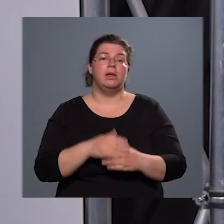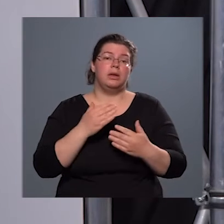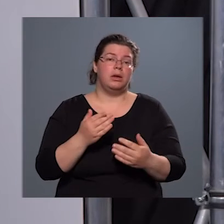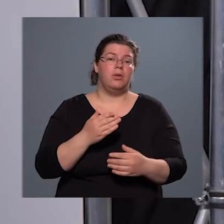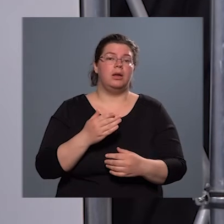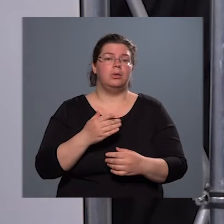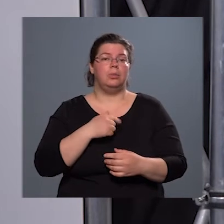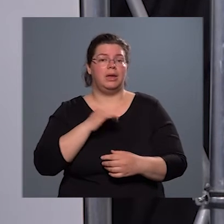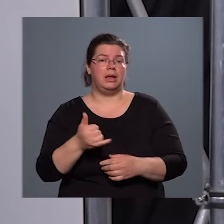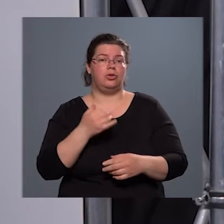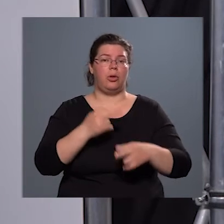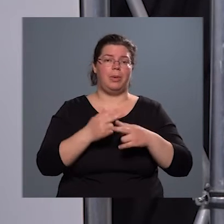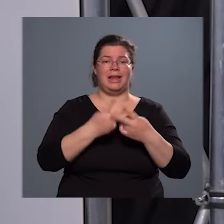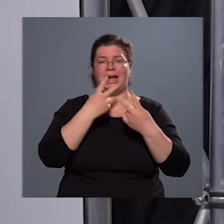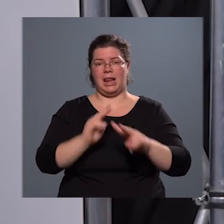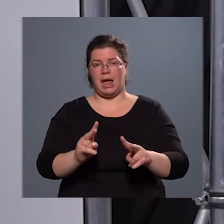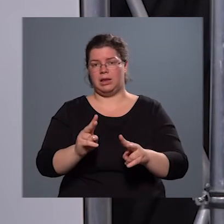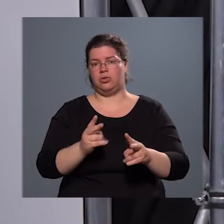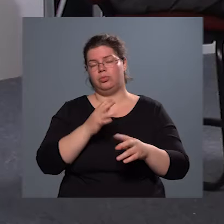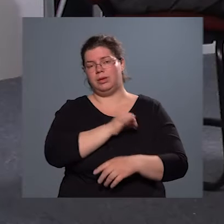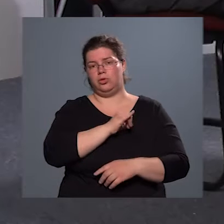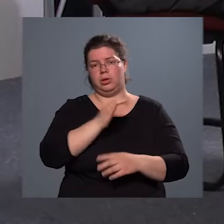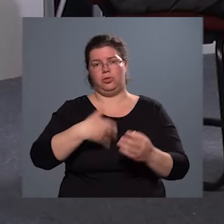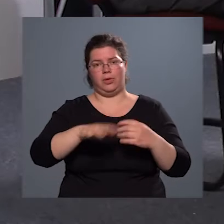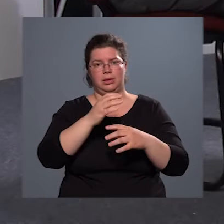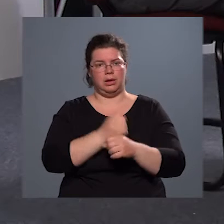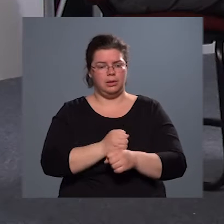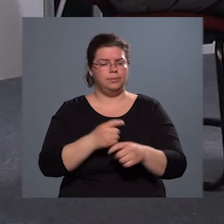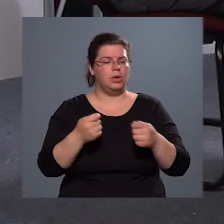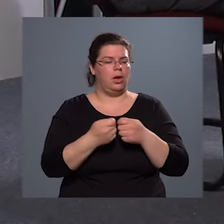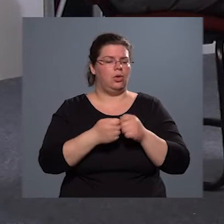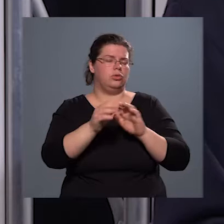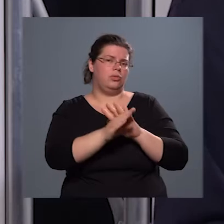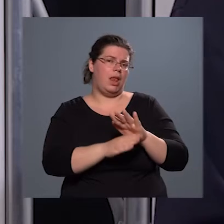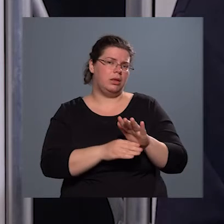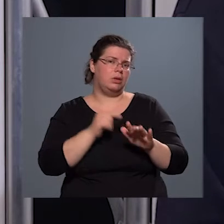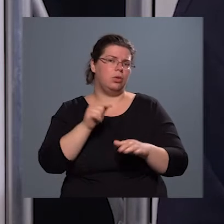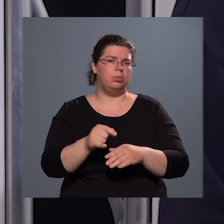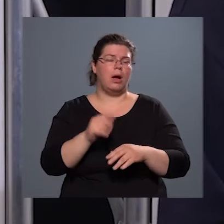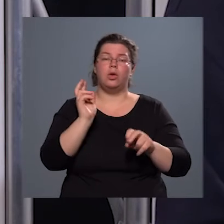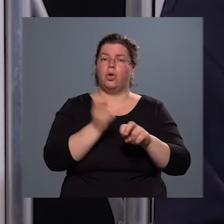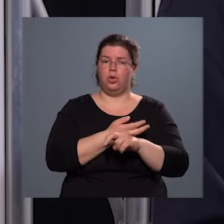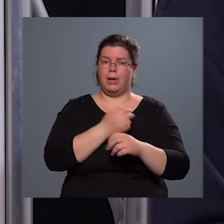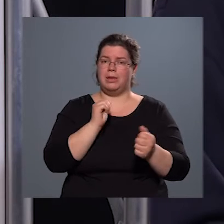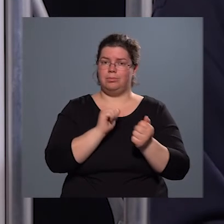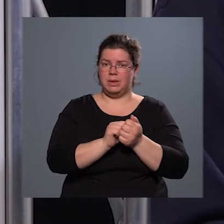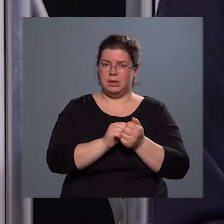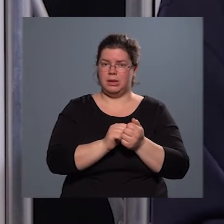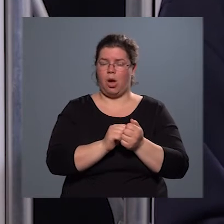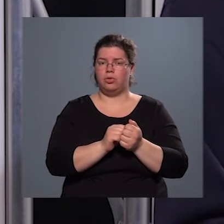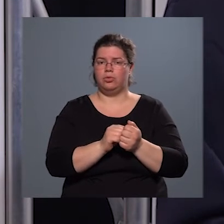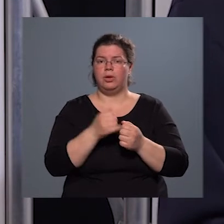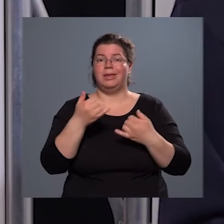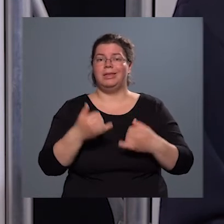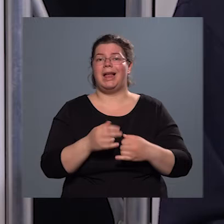én is a betegellátást biztosítani és fenntartani. A közös feladatok között például Kőbányán egész biztos jelen van a